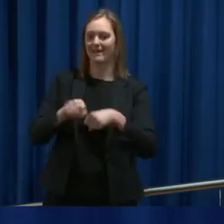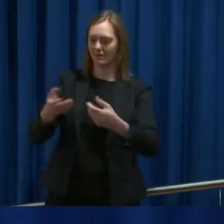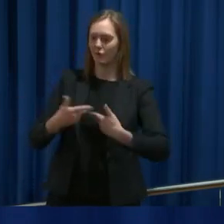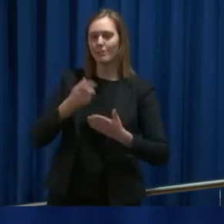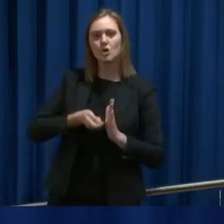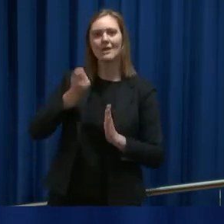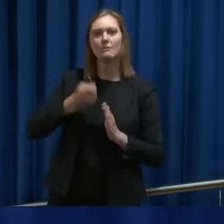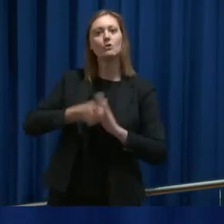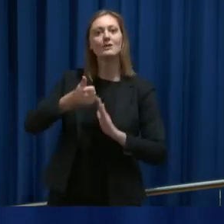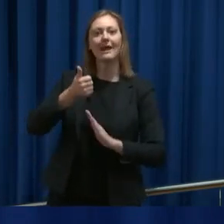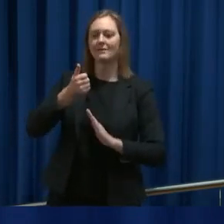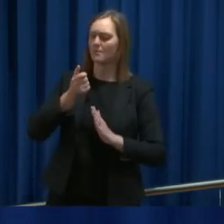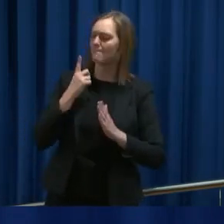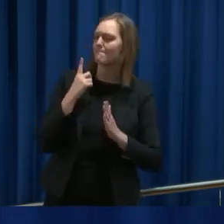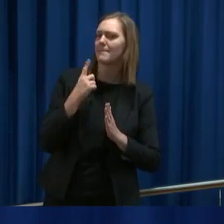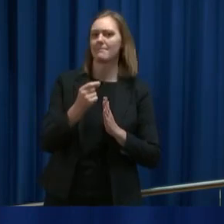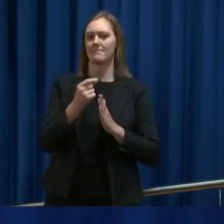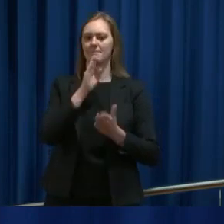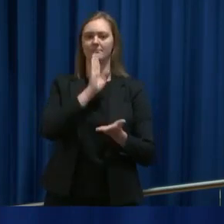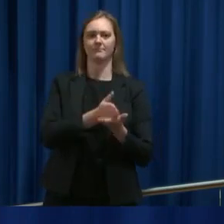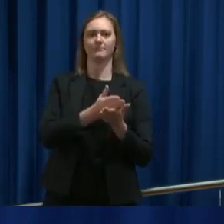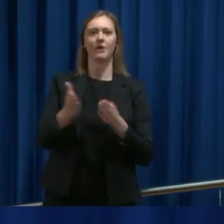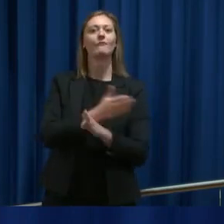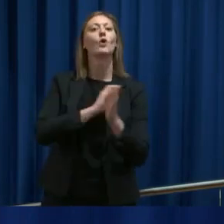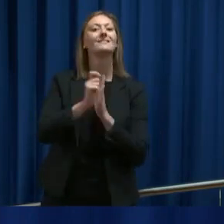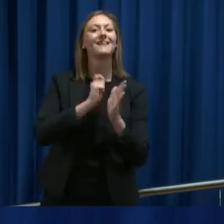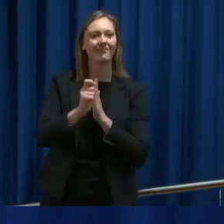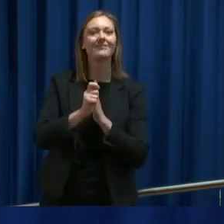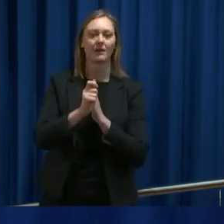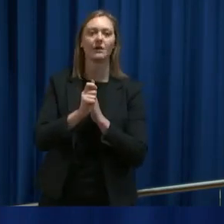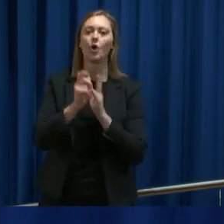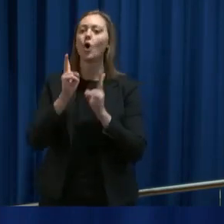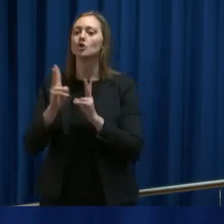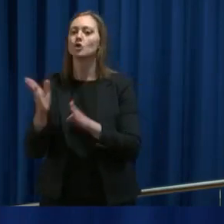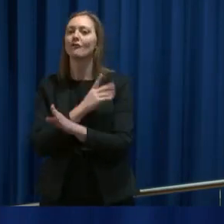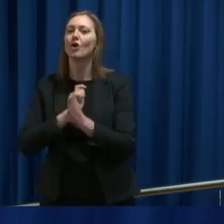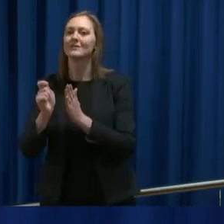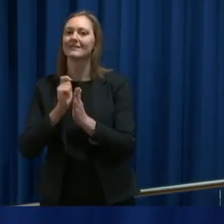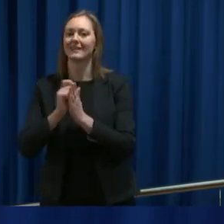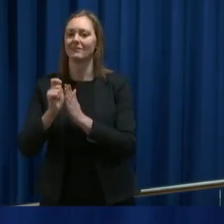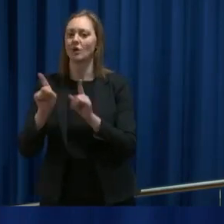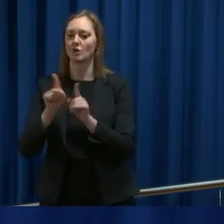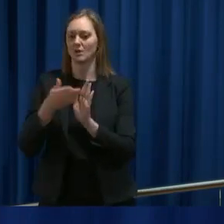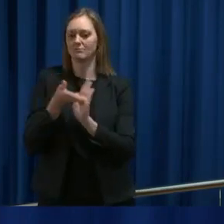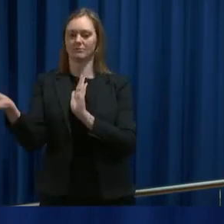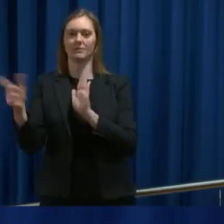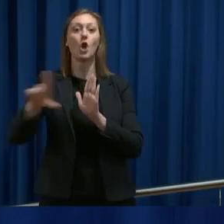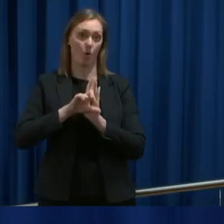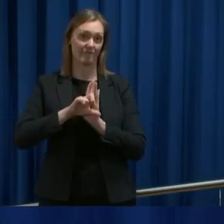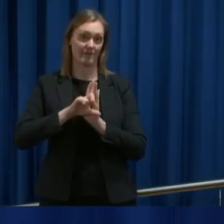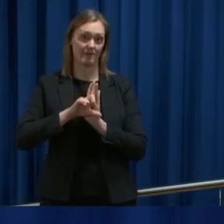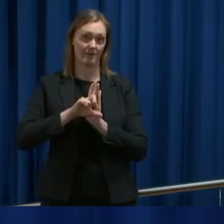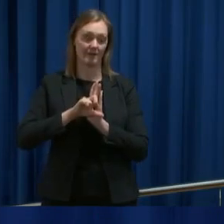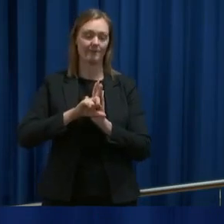raskt å kunne fastsette forskrifter, også forskrifter som fravirker fra gjeldende lov, bortsett fra